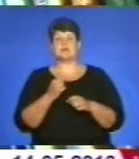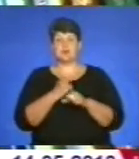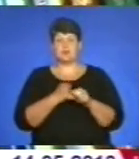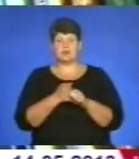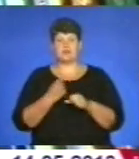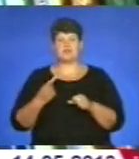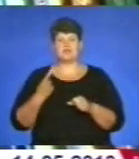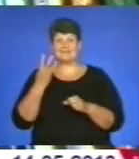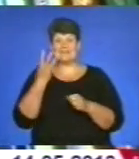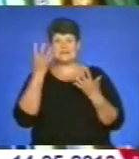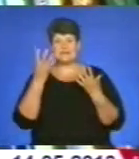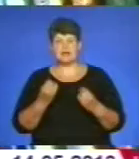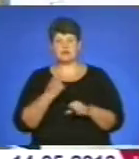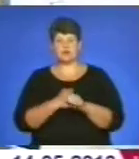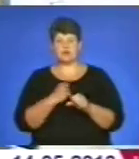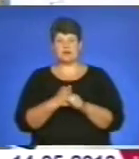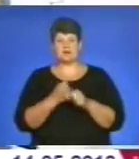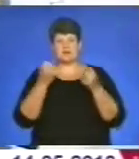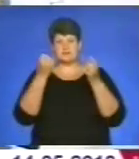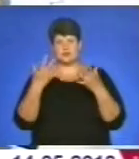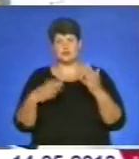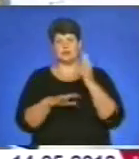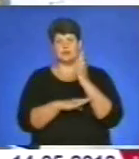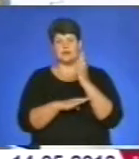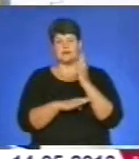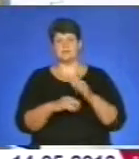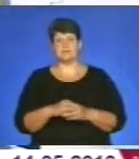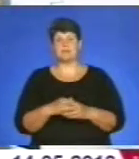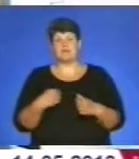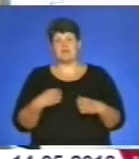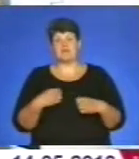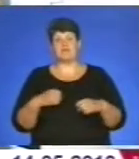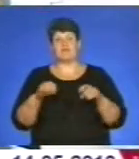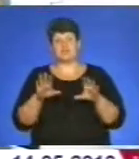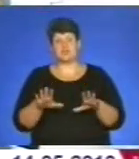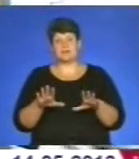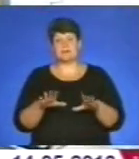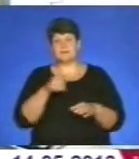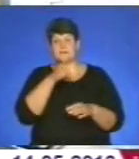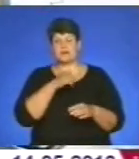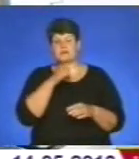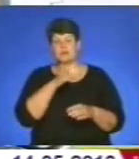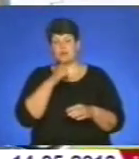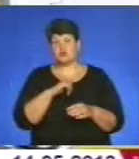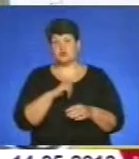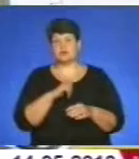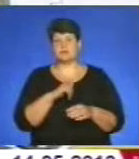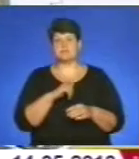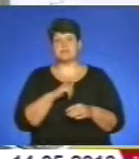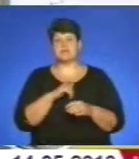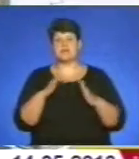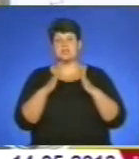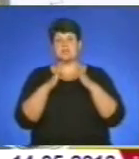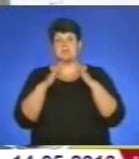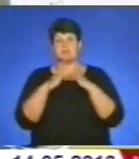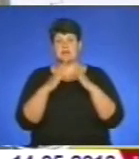шпаківню три дні. Зробили її зі звичайного дерева. Цього разу ми вирішили поекспериментувати і ми вирішили, що шпаківня – це